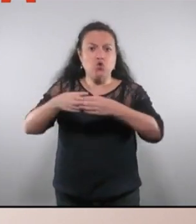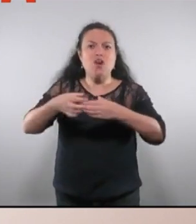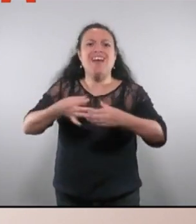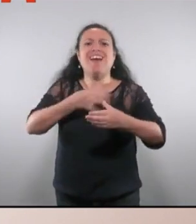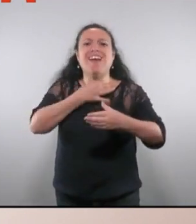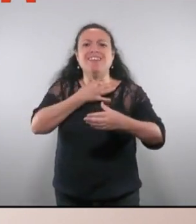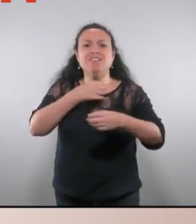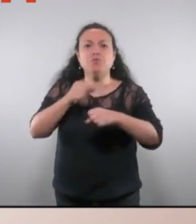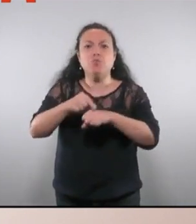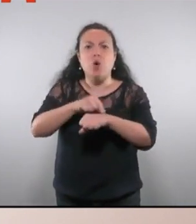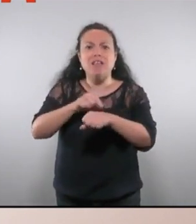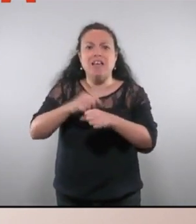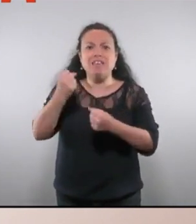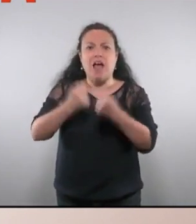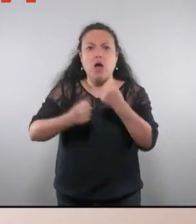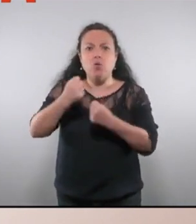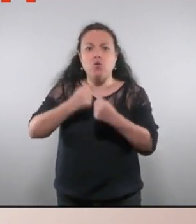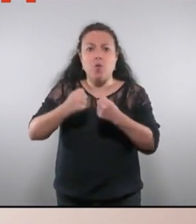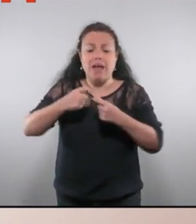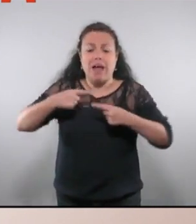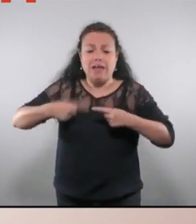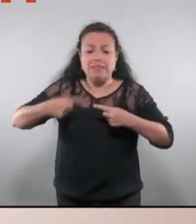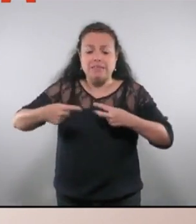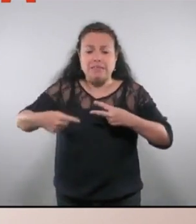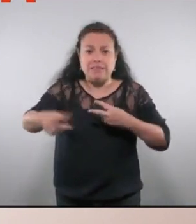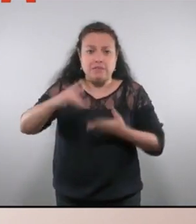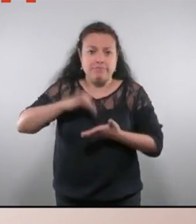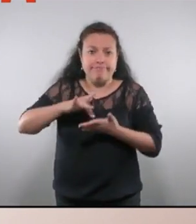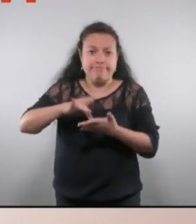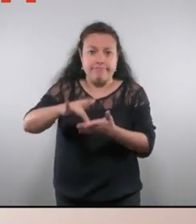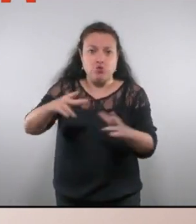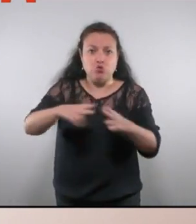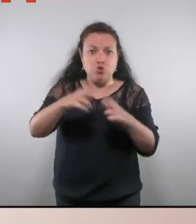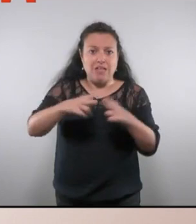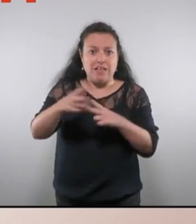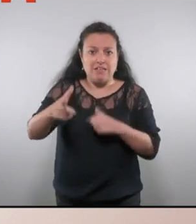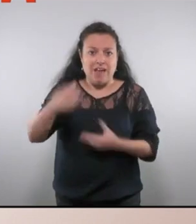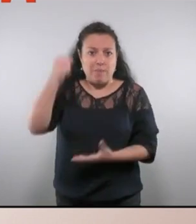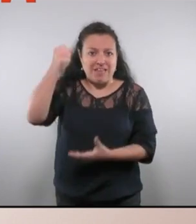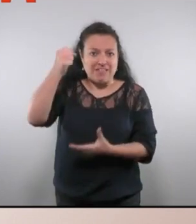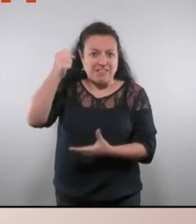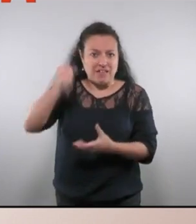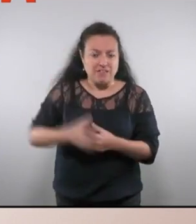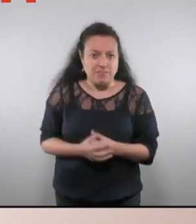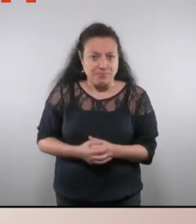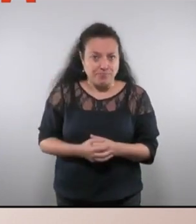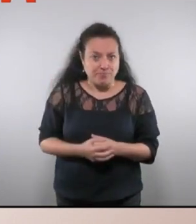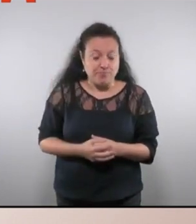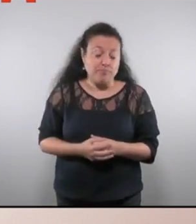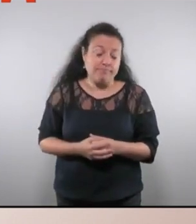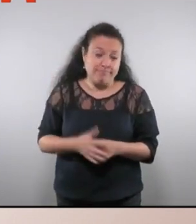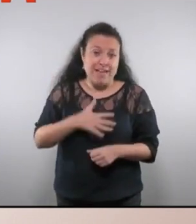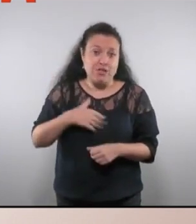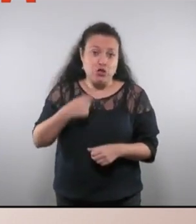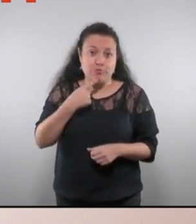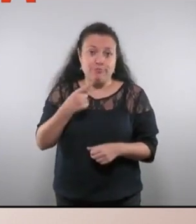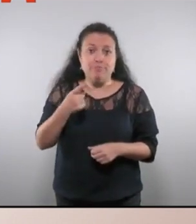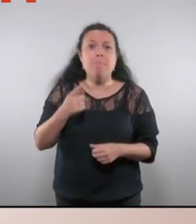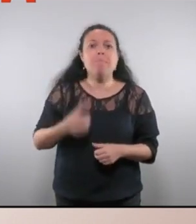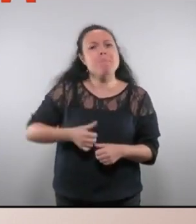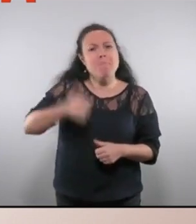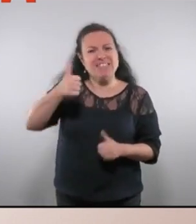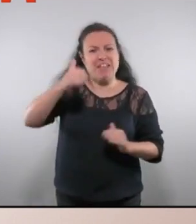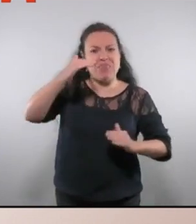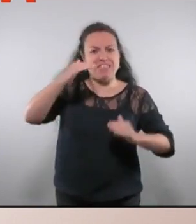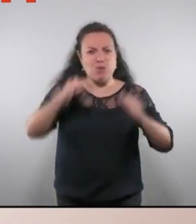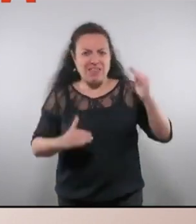polítiques, econòmiques i successives que anem patint en les societats capitalistes i que suposen aquest augment de